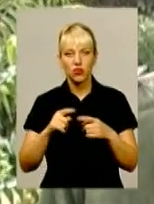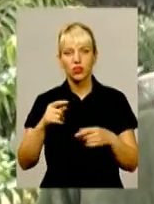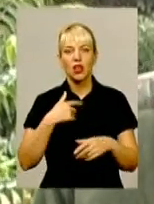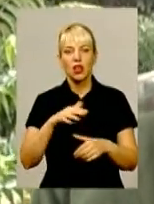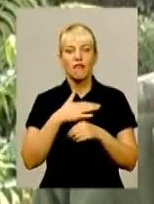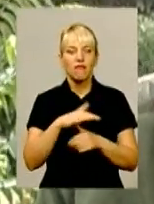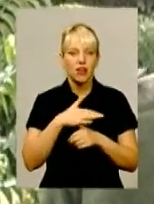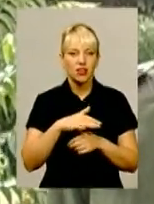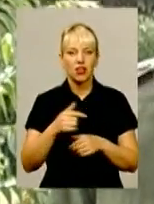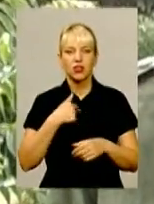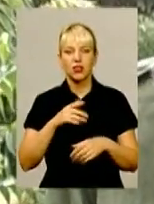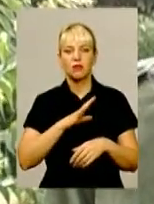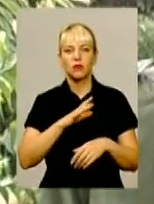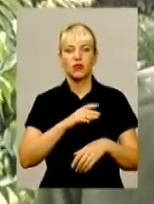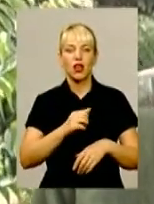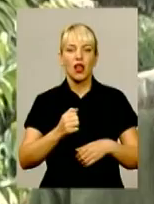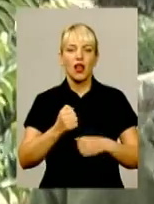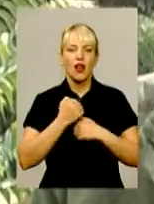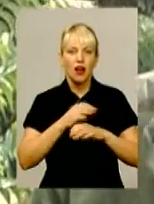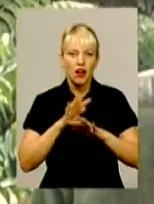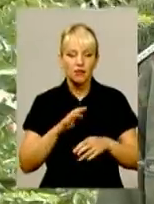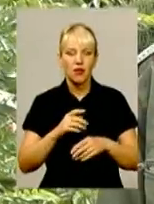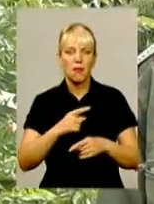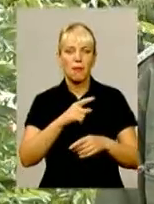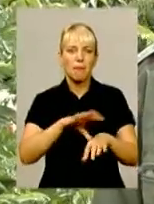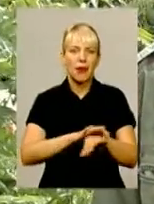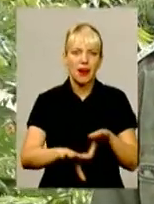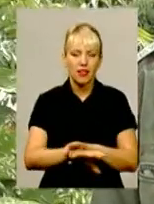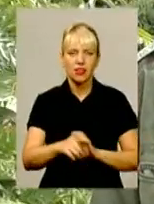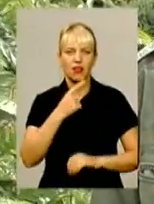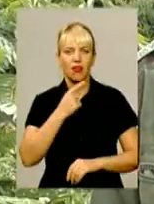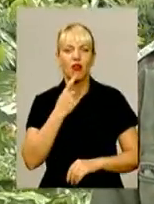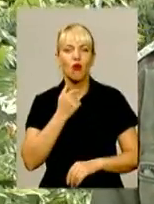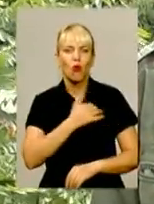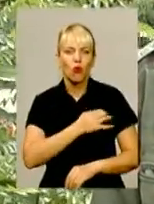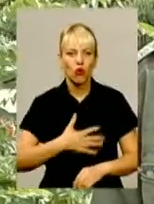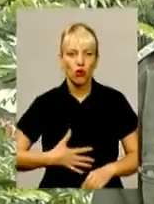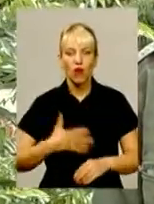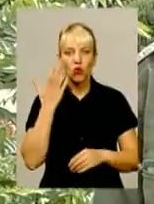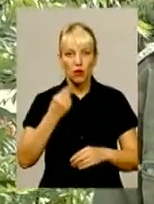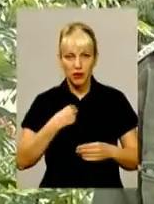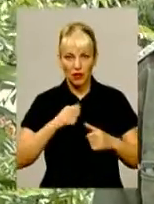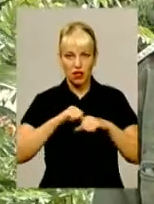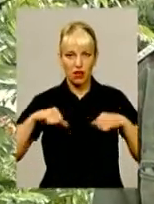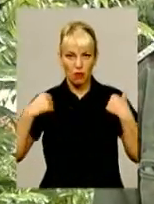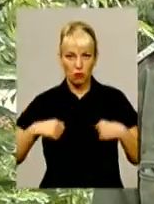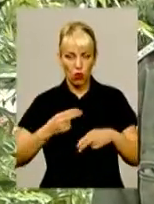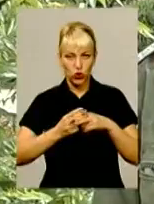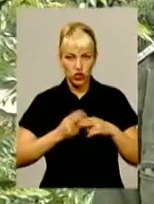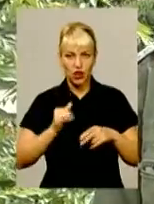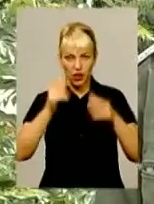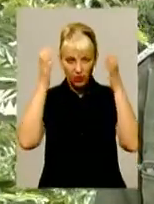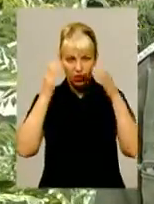армії не служив, там пліни, кров. Коли мені дали бронежилет і каску, я зрозумів, що це ми